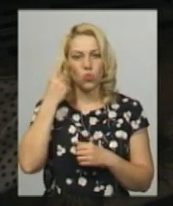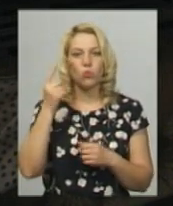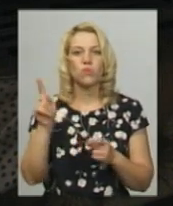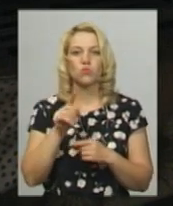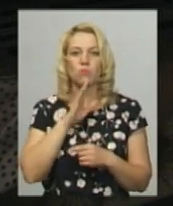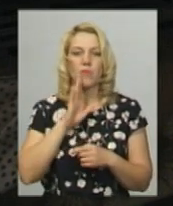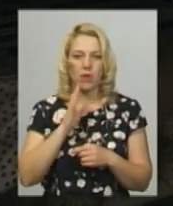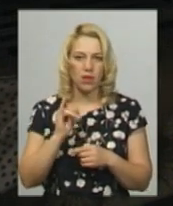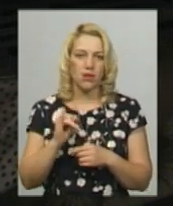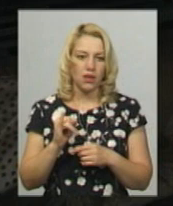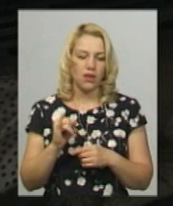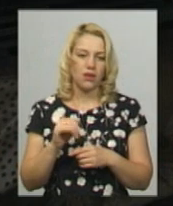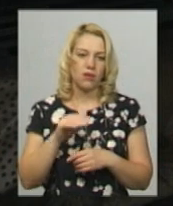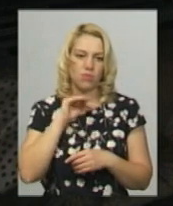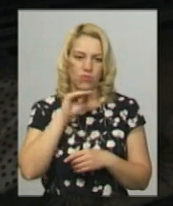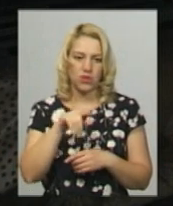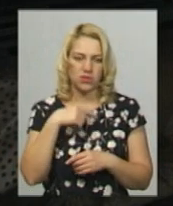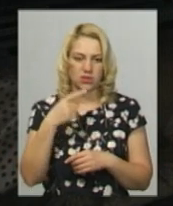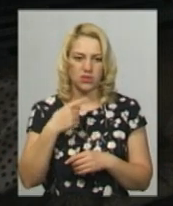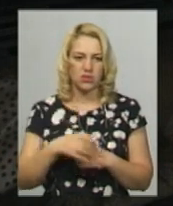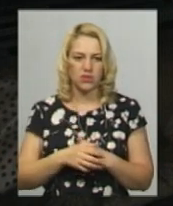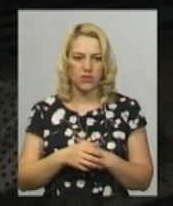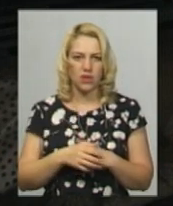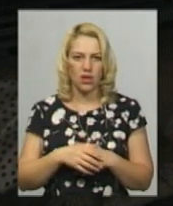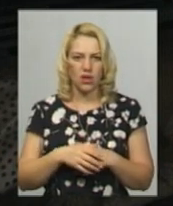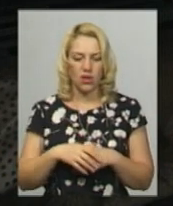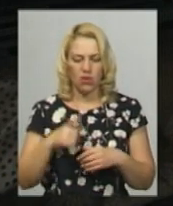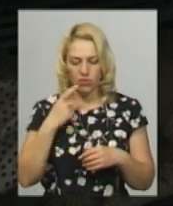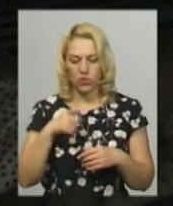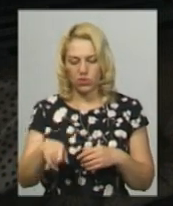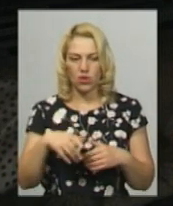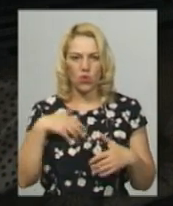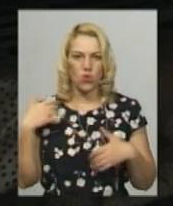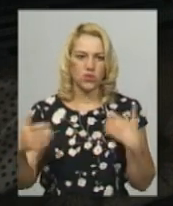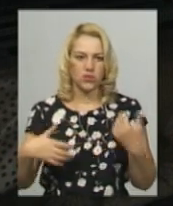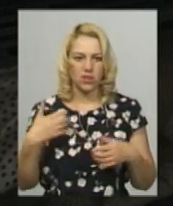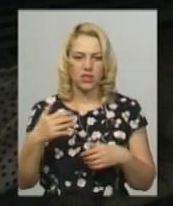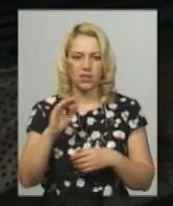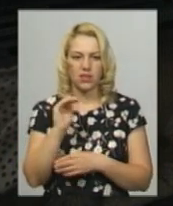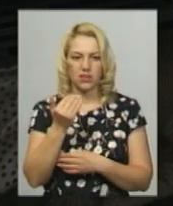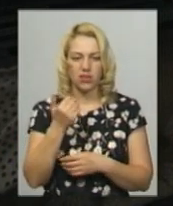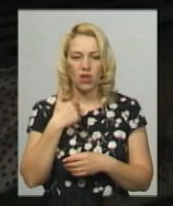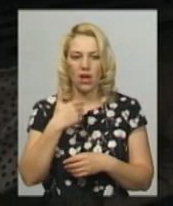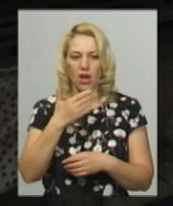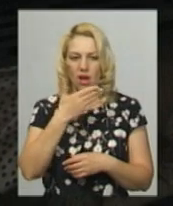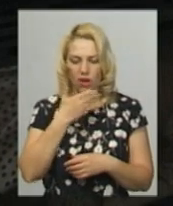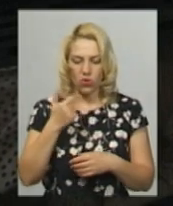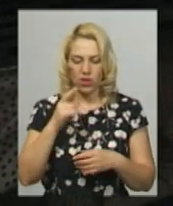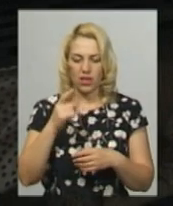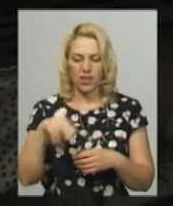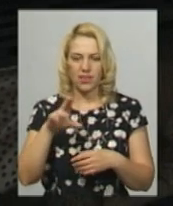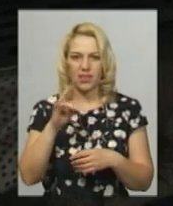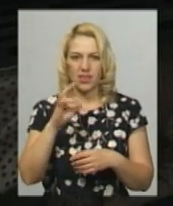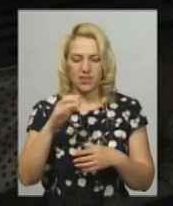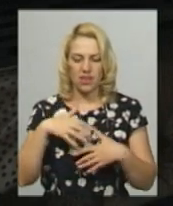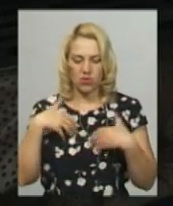той професор сказав, роздягніть дитину. Я як Дениса роздягнула, він просто зняв окуляр, і в нього, як